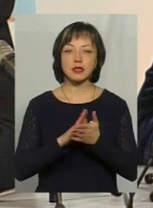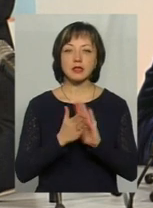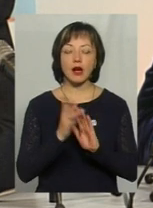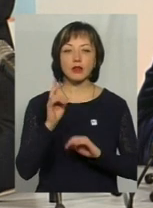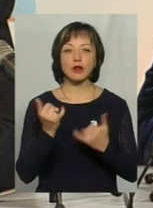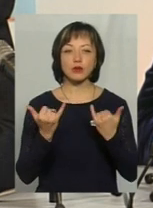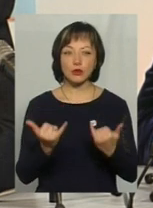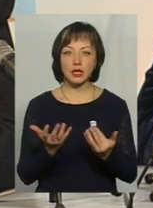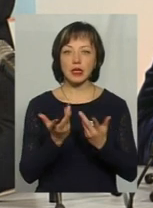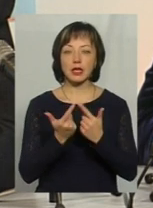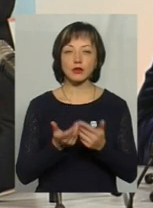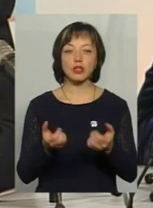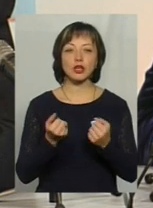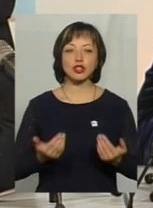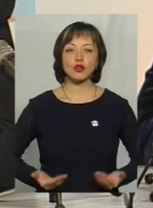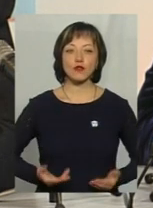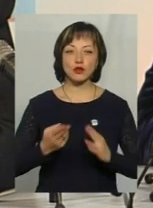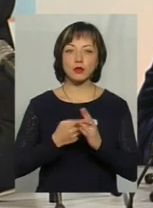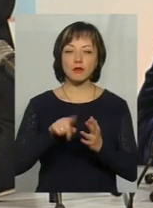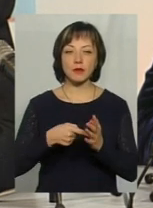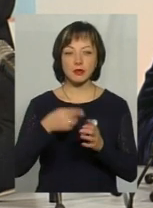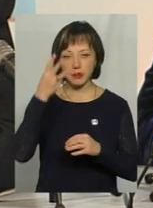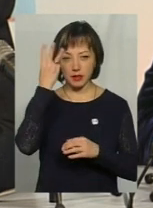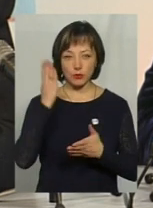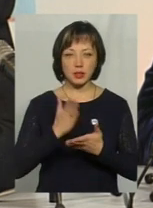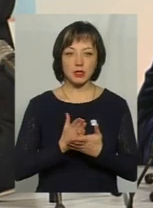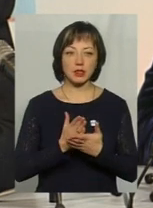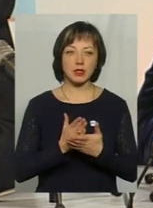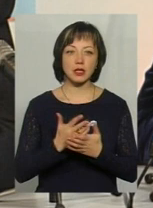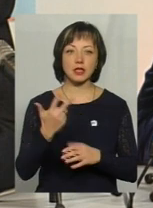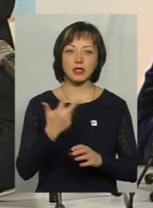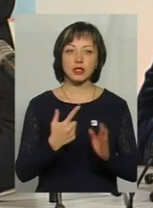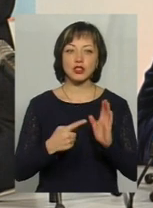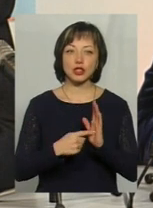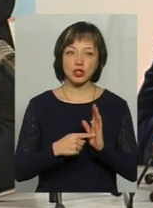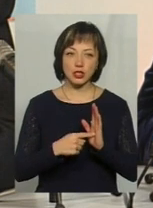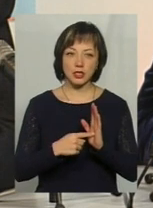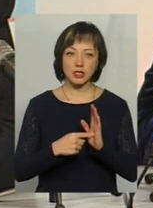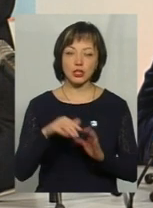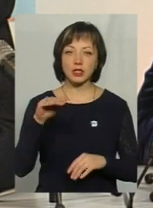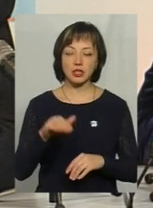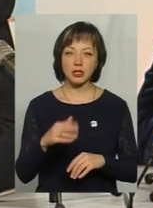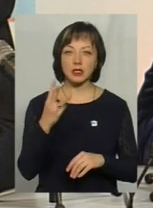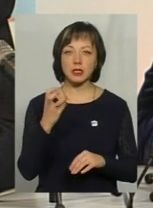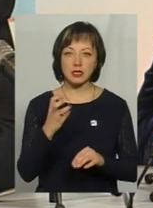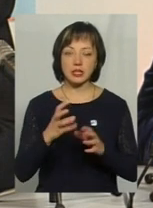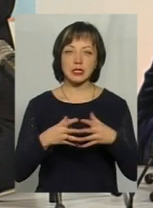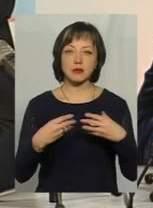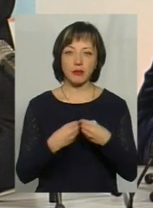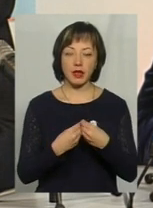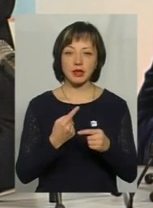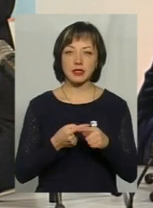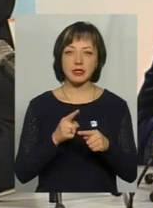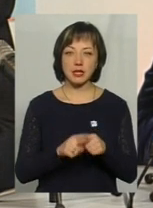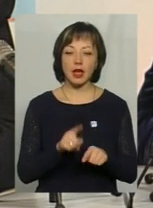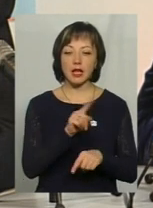одержувачів житлових субсидій по місту Хмельницькому складає 36 тисяч 300 сімей. Це